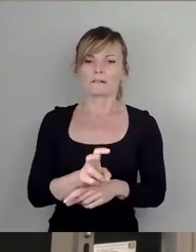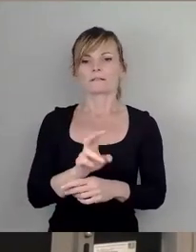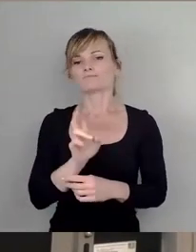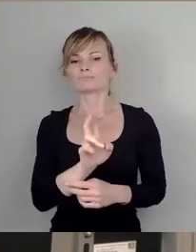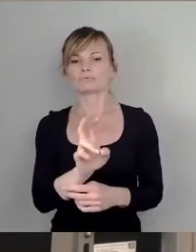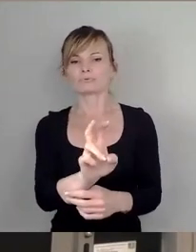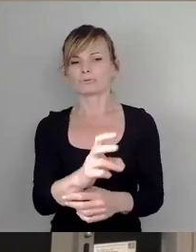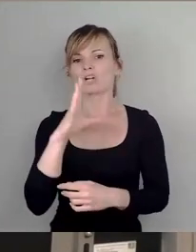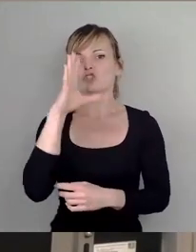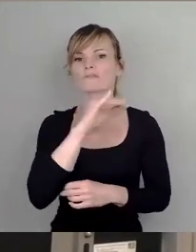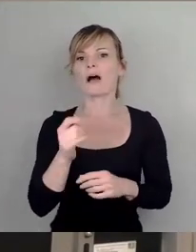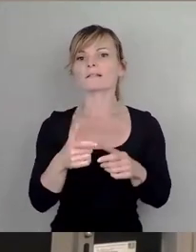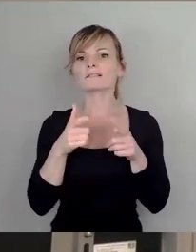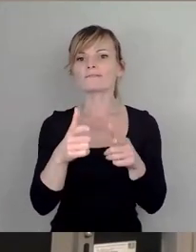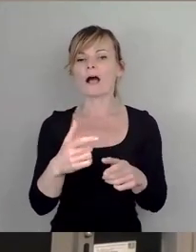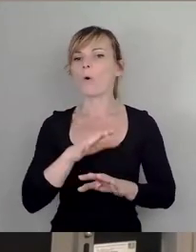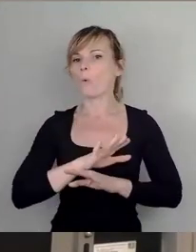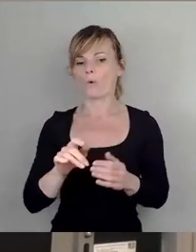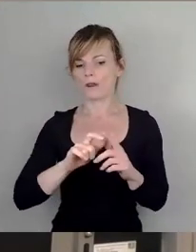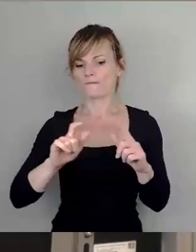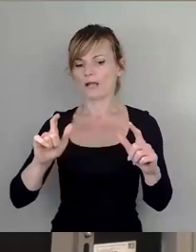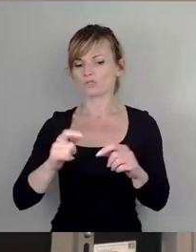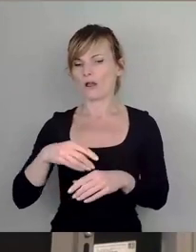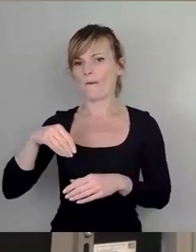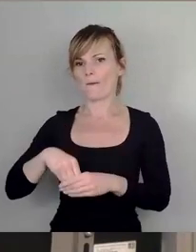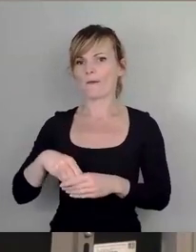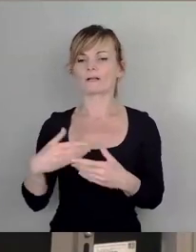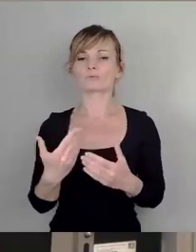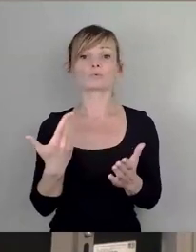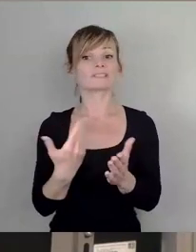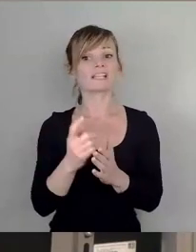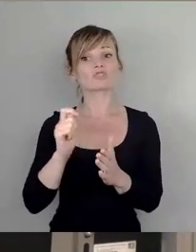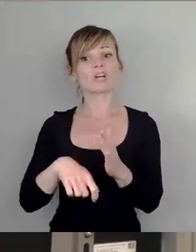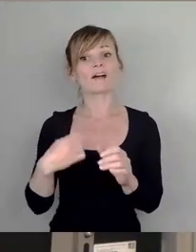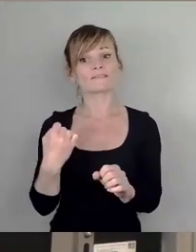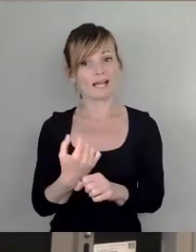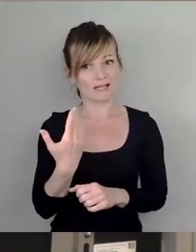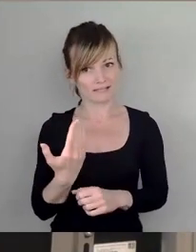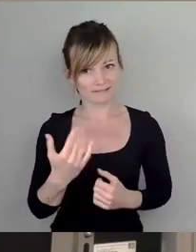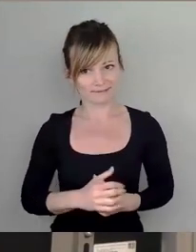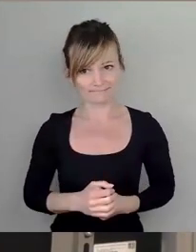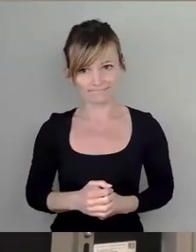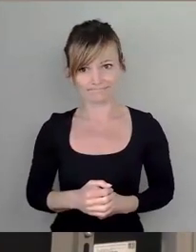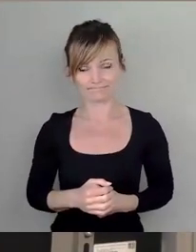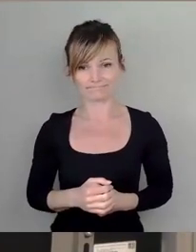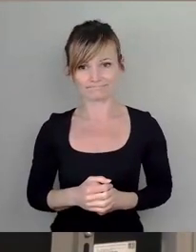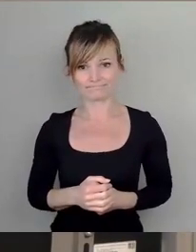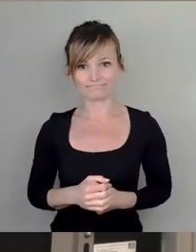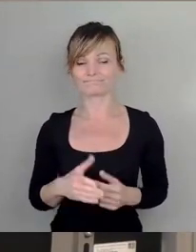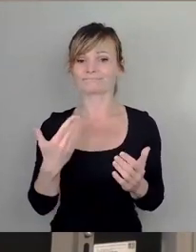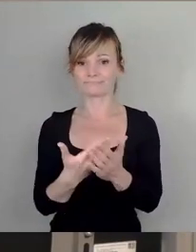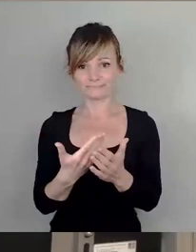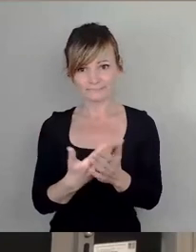reden, ist, dass Fahren ohne Fahrschein eine Straftat ist. Und das bedeutet,